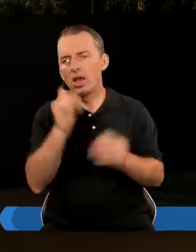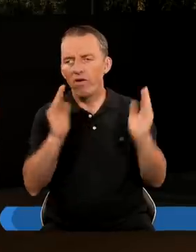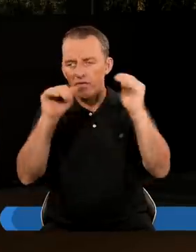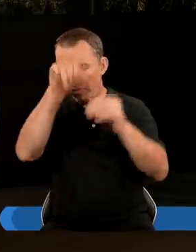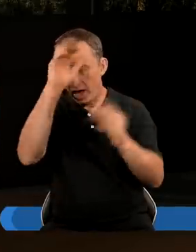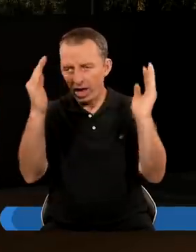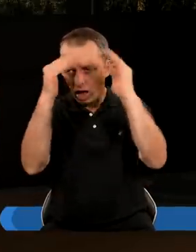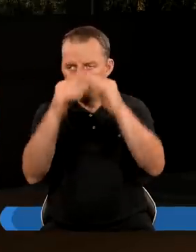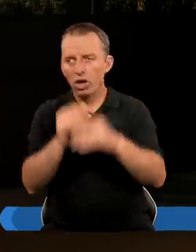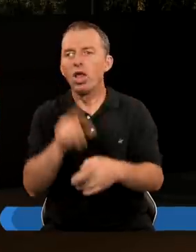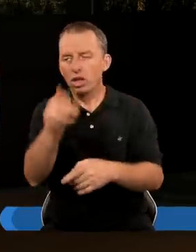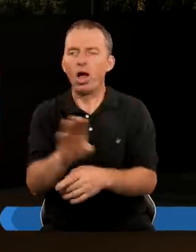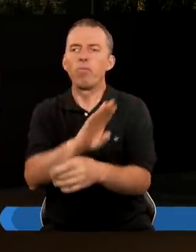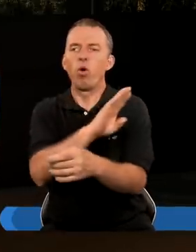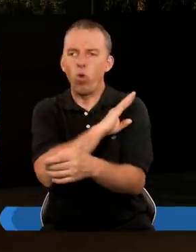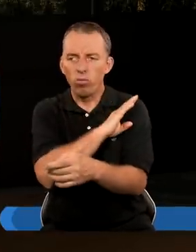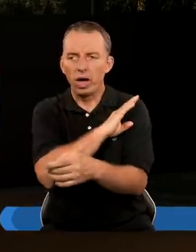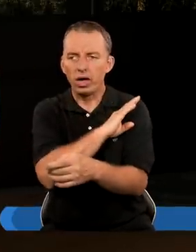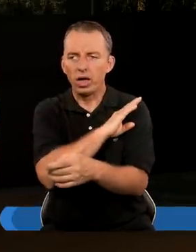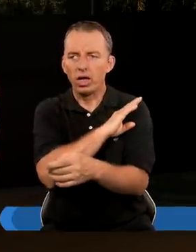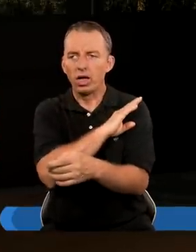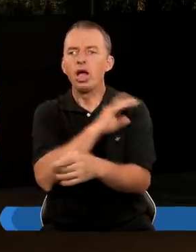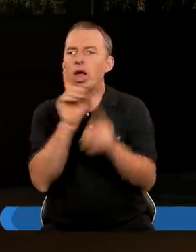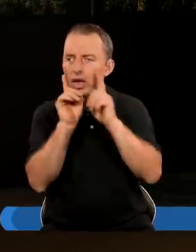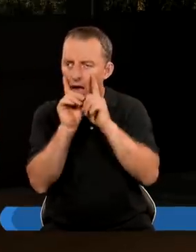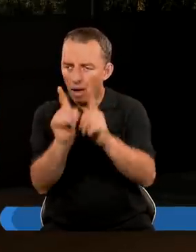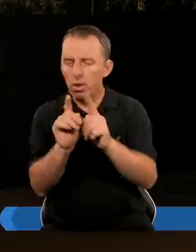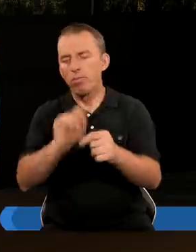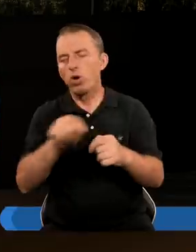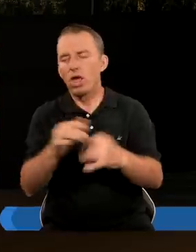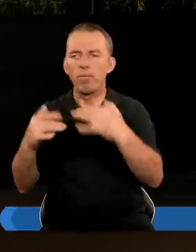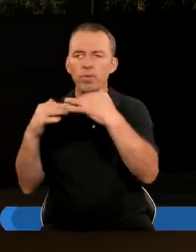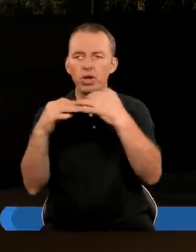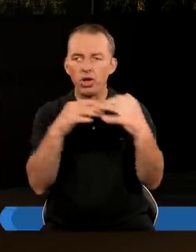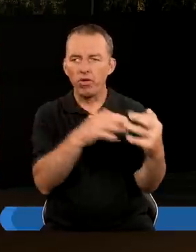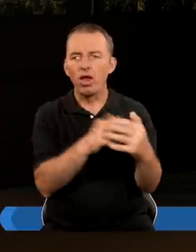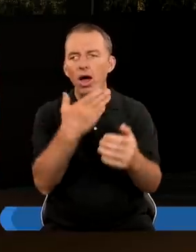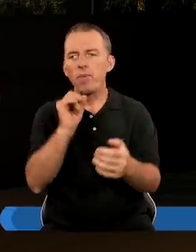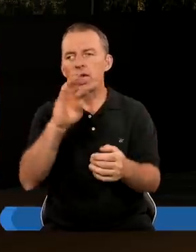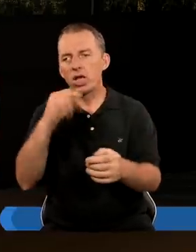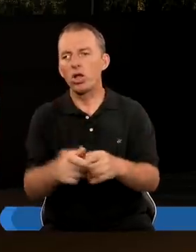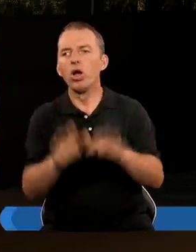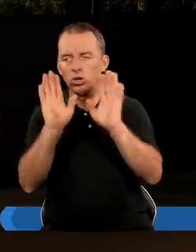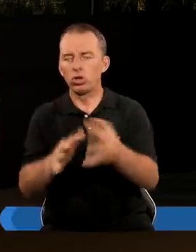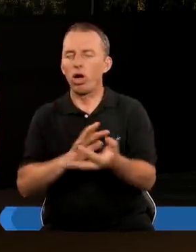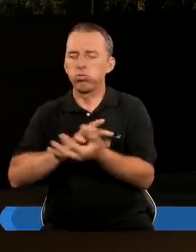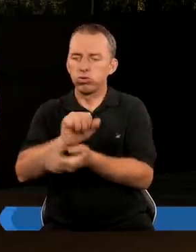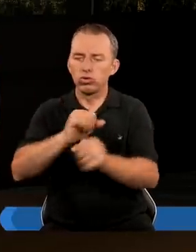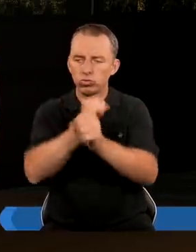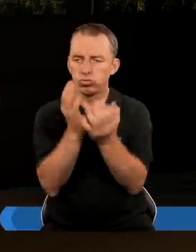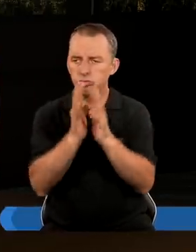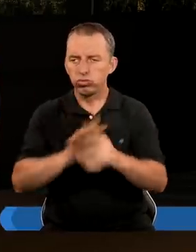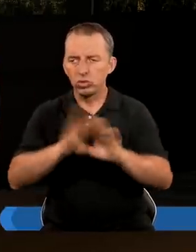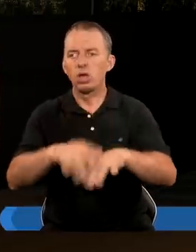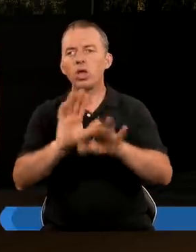faraonem Necho II I tam poległ I zginął I tak naprawdę Po tej bitwie Te Megido Zostały już zburzone